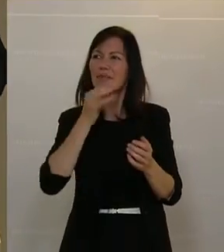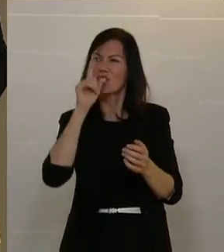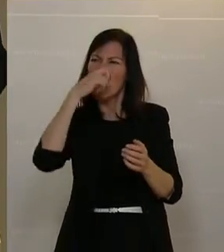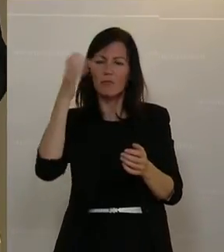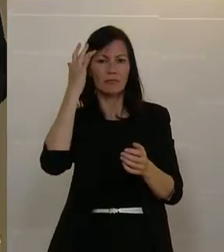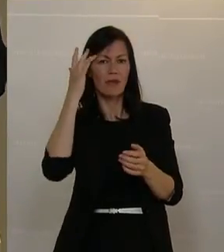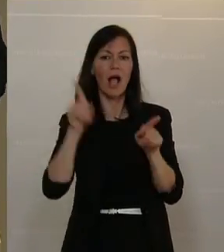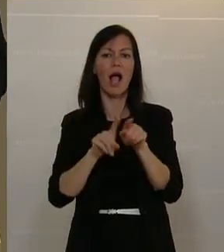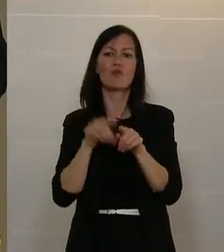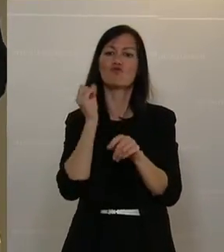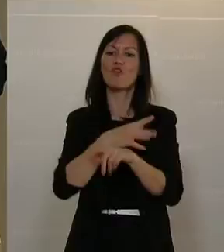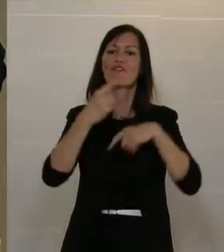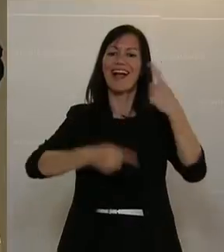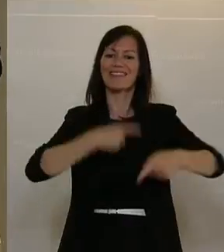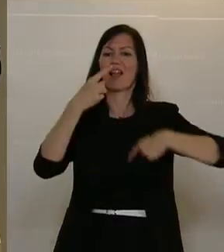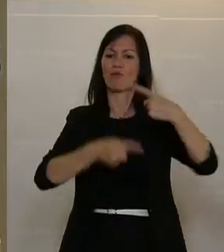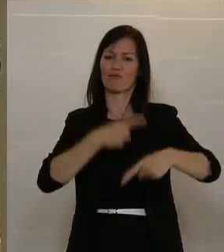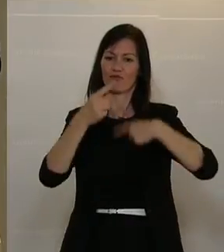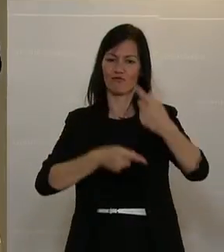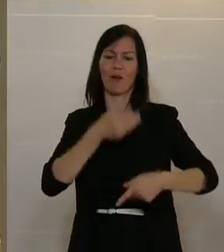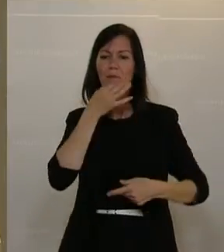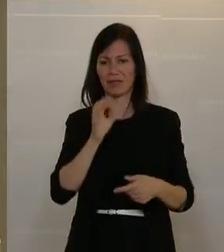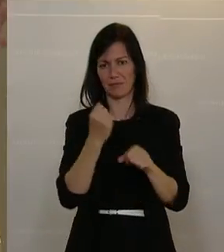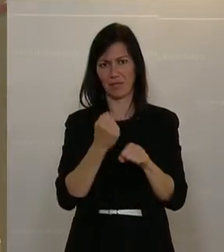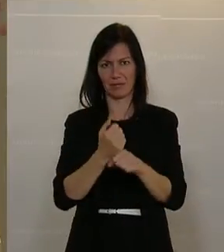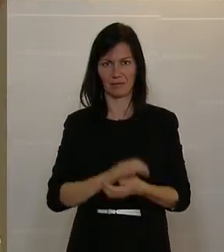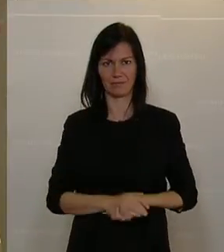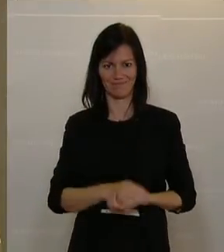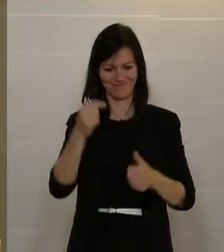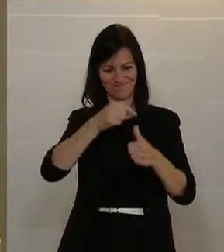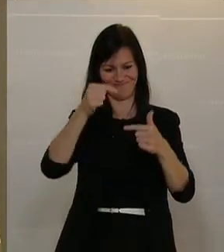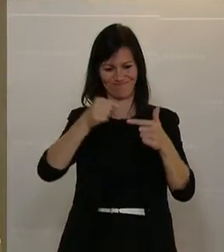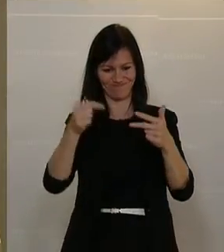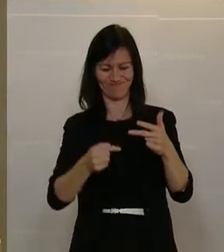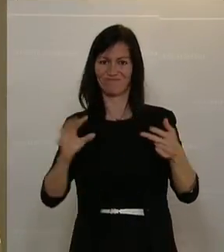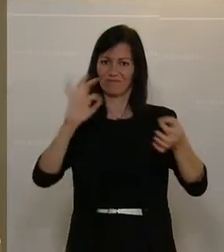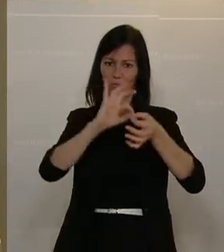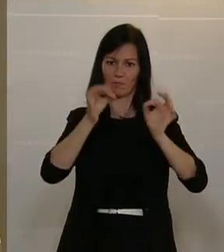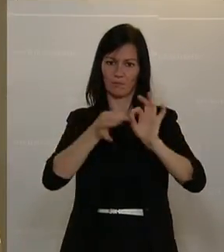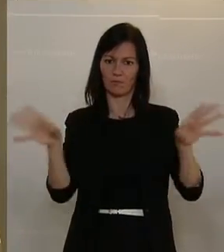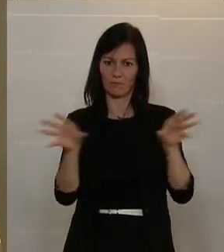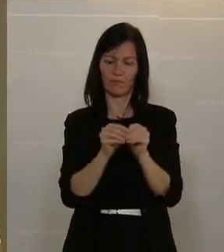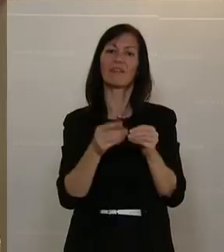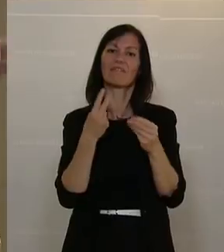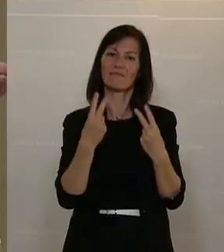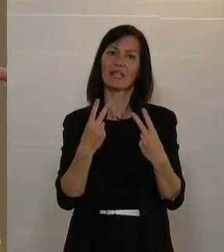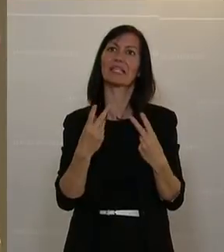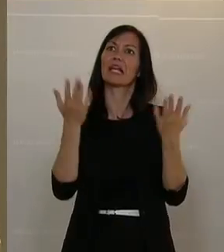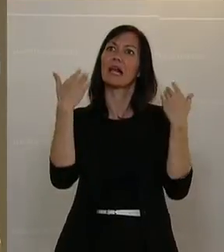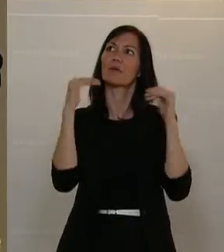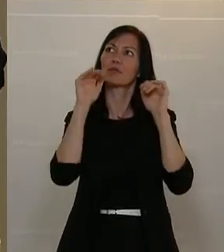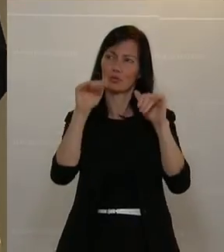effizienter zu machen und Stoffkreisläufe zu schließen. Alles drei zusammen ist ein wichtiger Schritt in Richtung